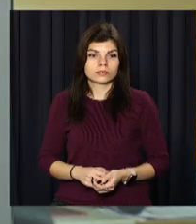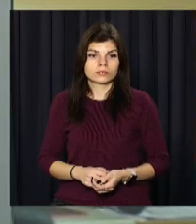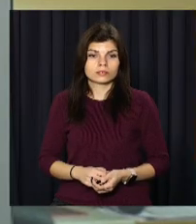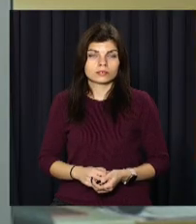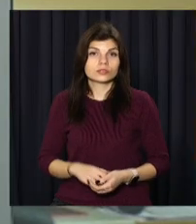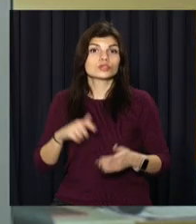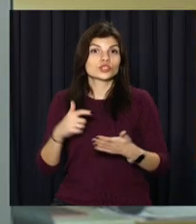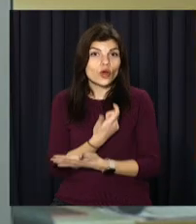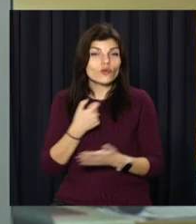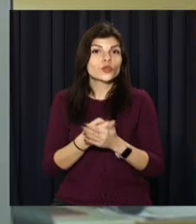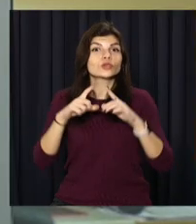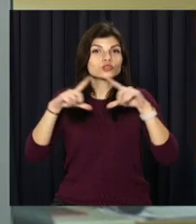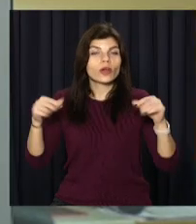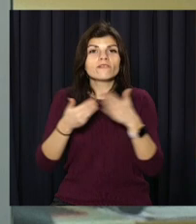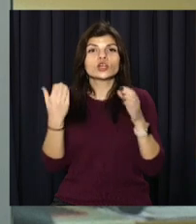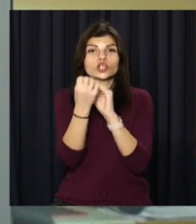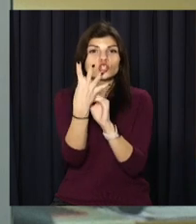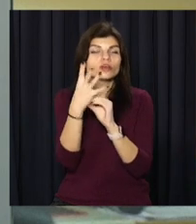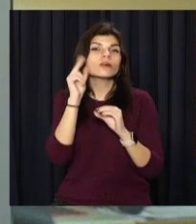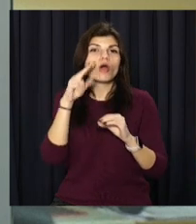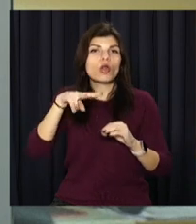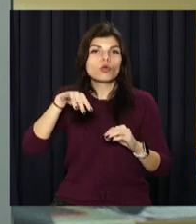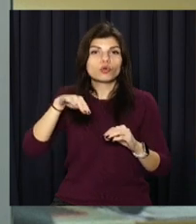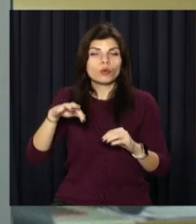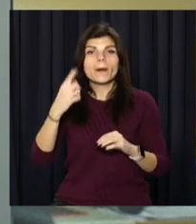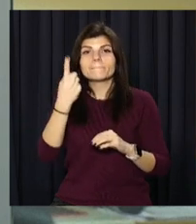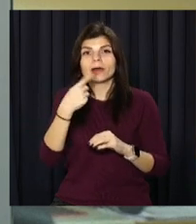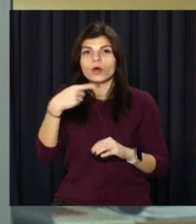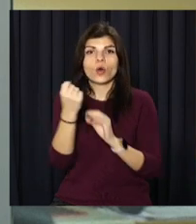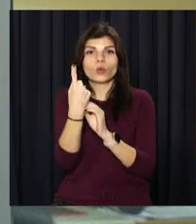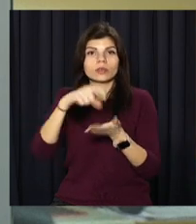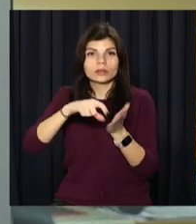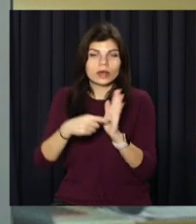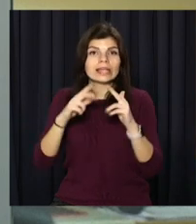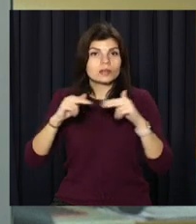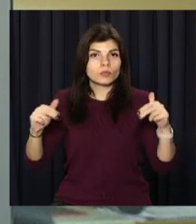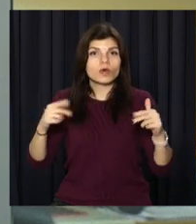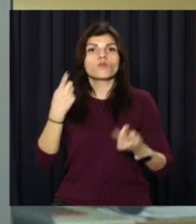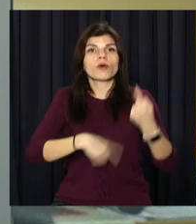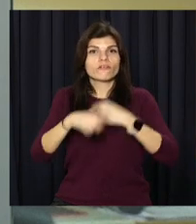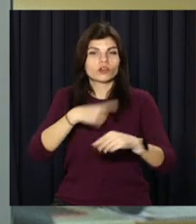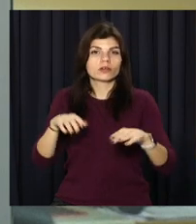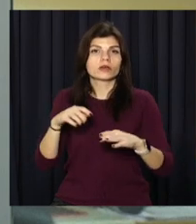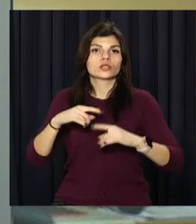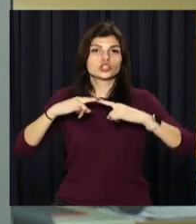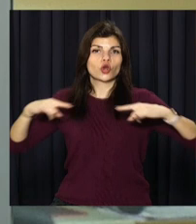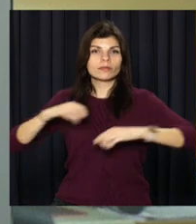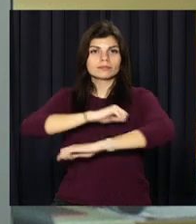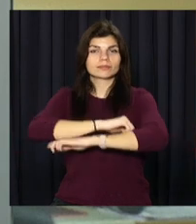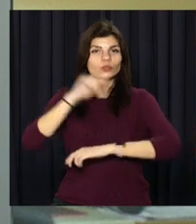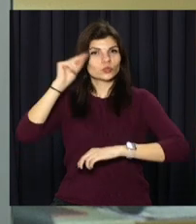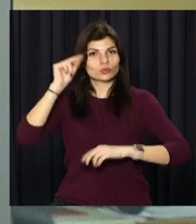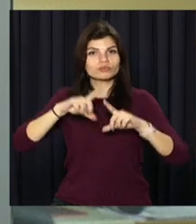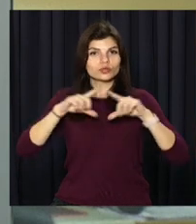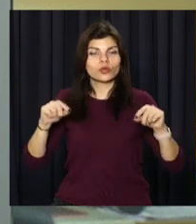Знову до школи. Від 14 лютого учні перших 11 класів Дніпра повернулися за парти. Про це